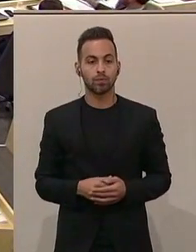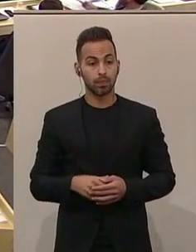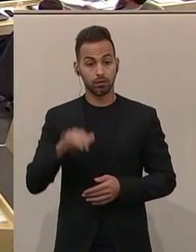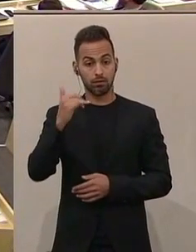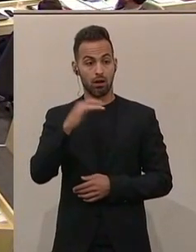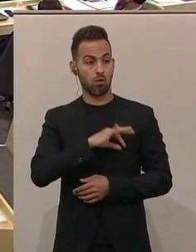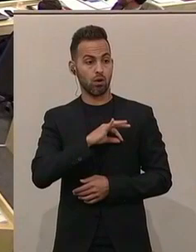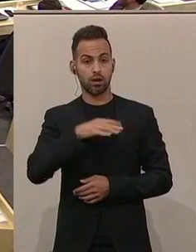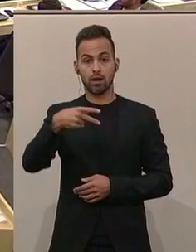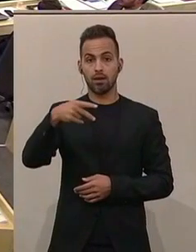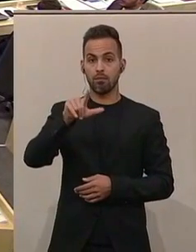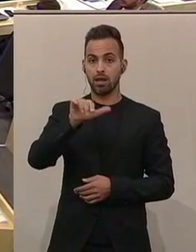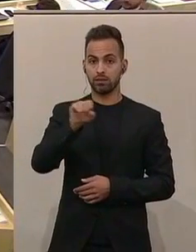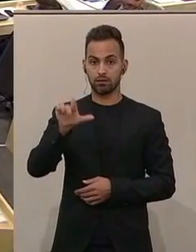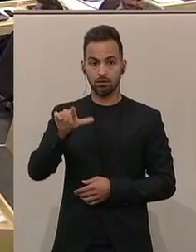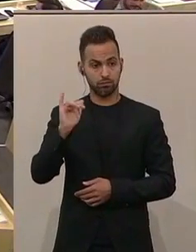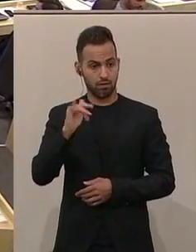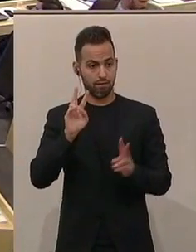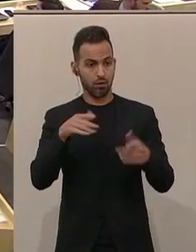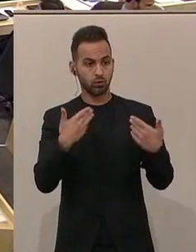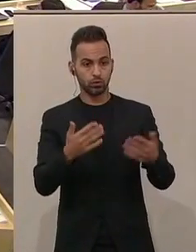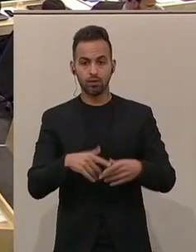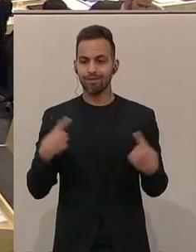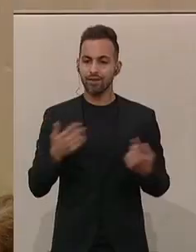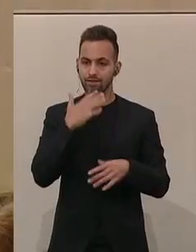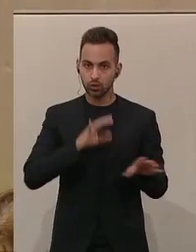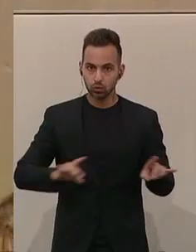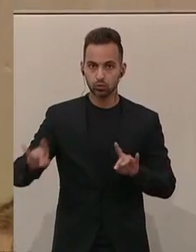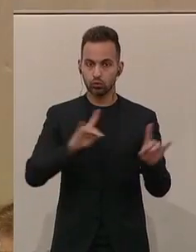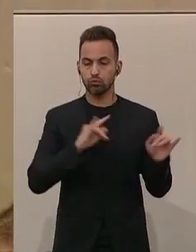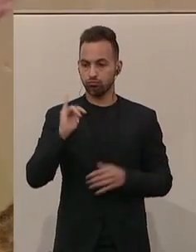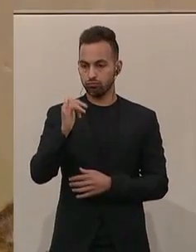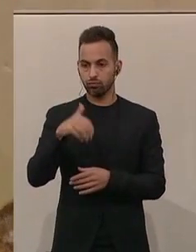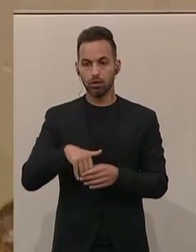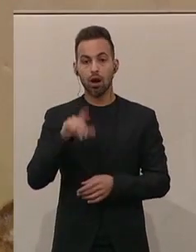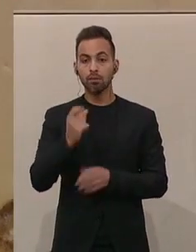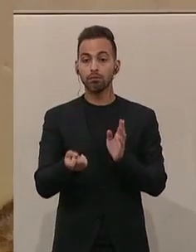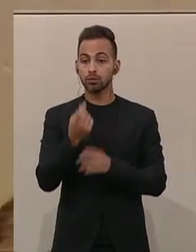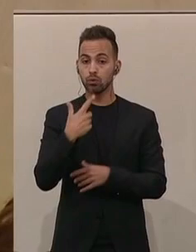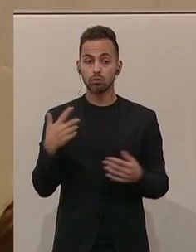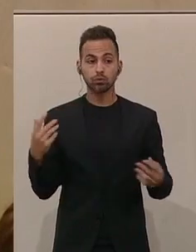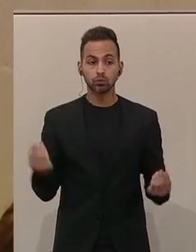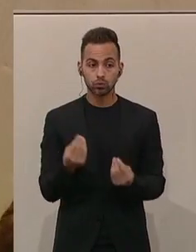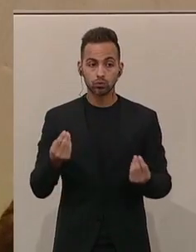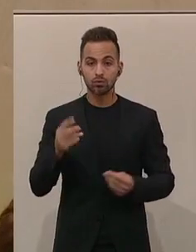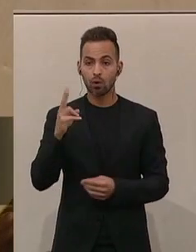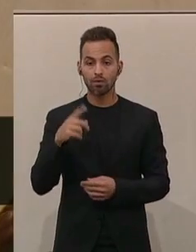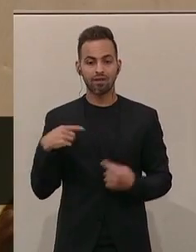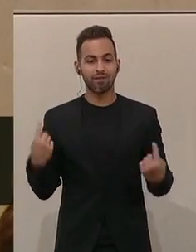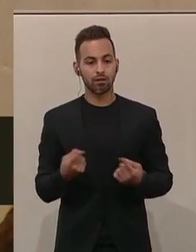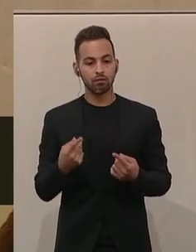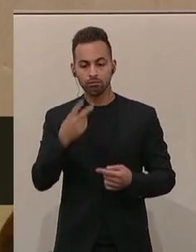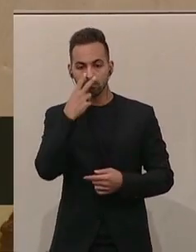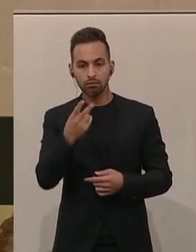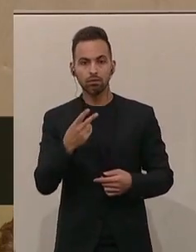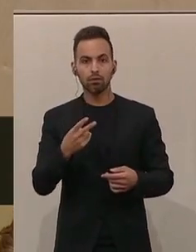ja Kollege Blesl, es ist tatsächlich so, wir haben viel zu tun, aber vor allem deshalb, weil wir die Folgen